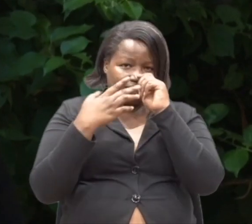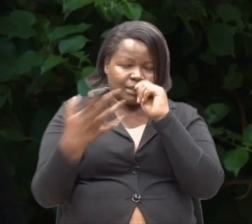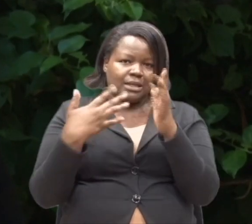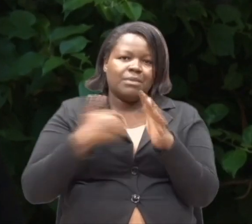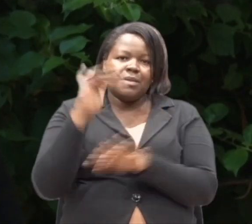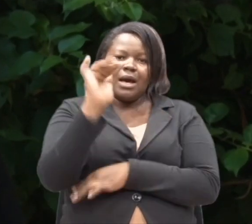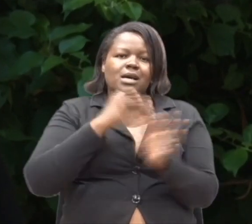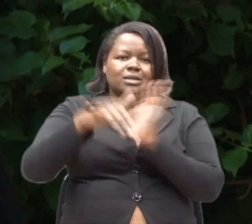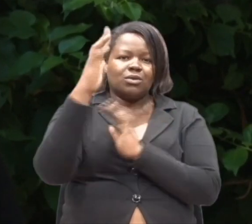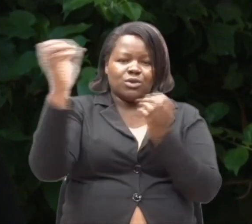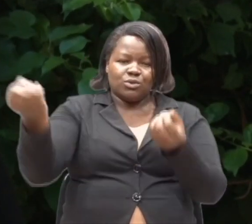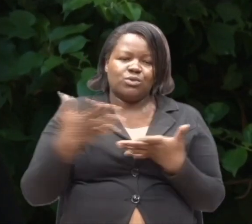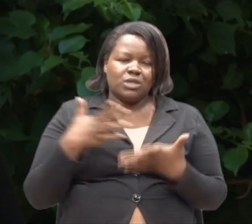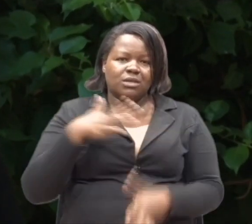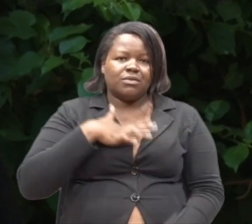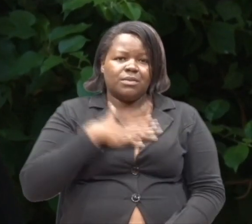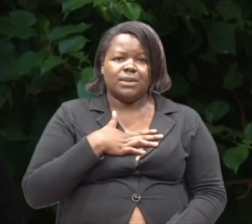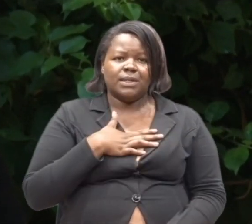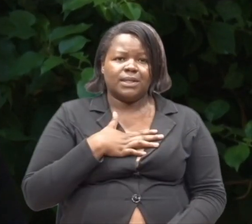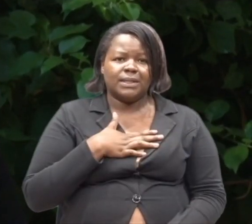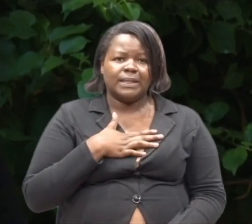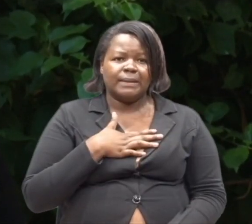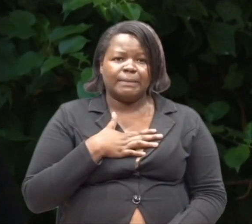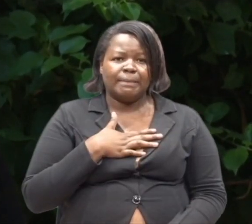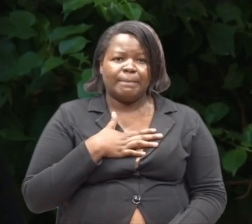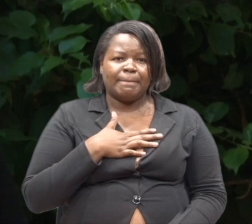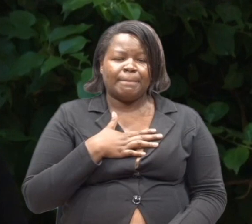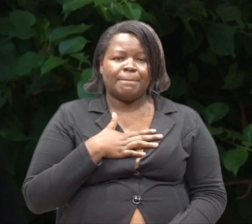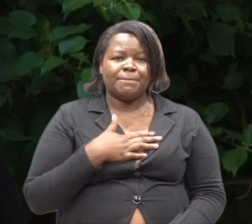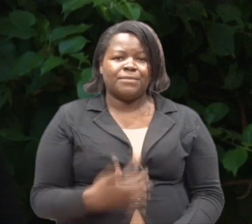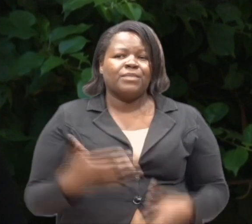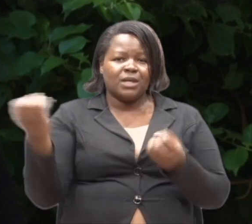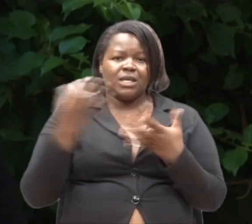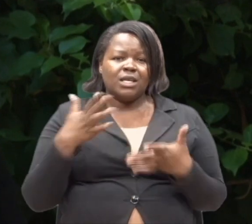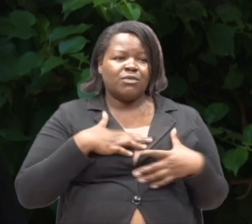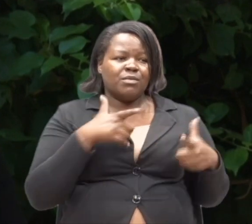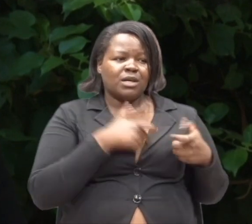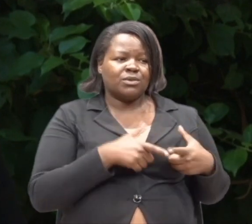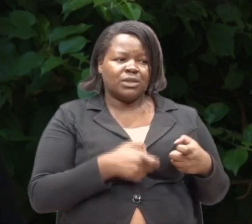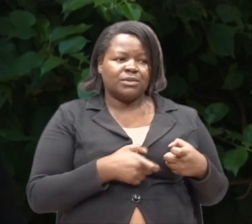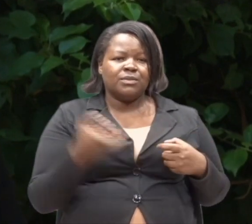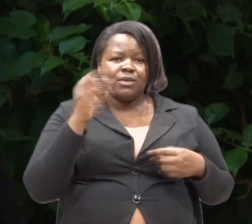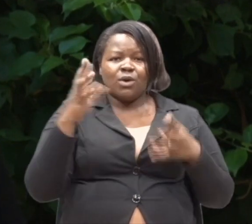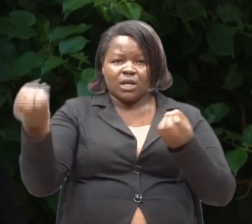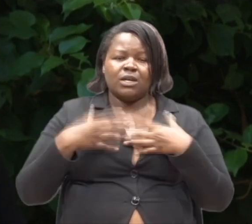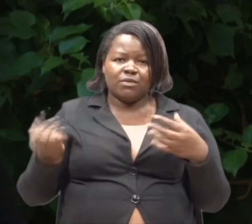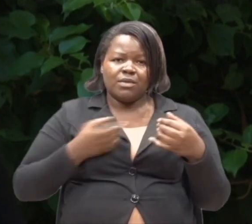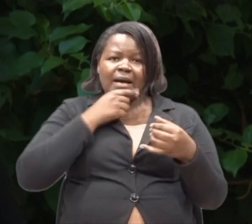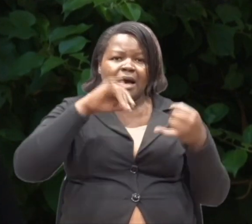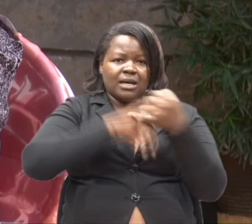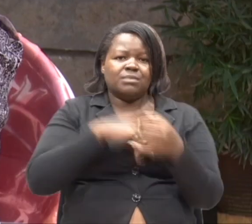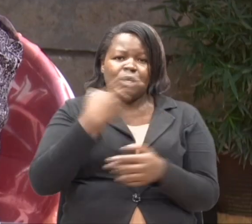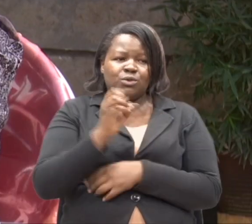nauliza mungu. Anipee mchumba, ama anipee kama baba watoto